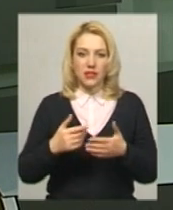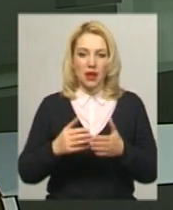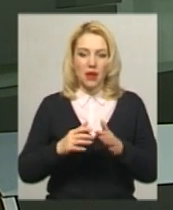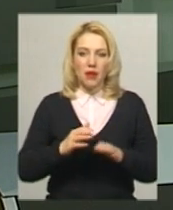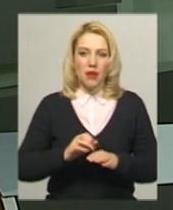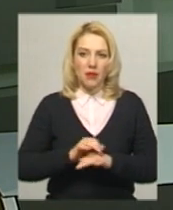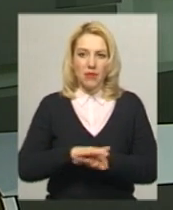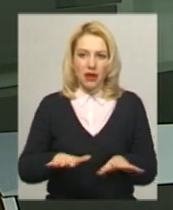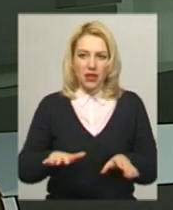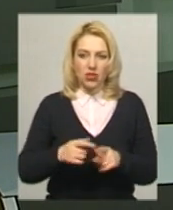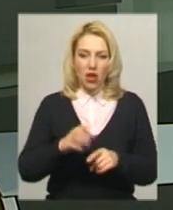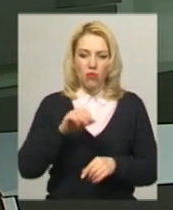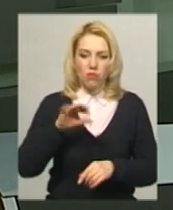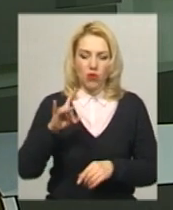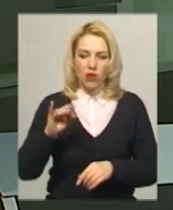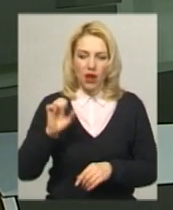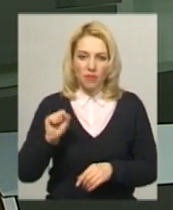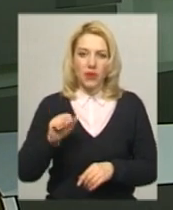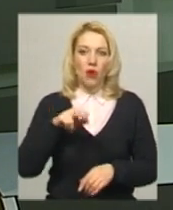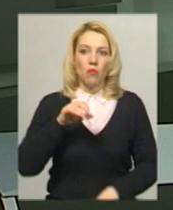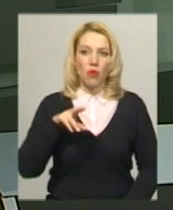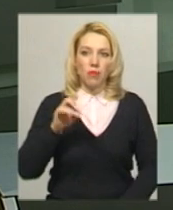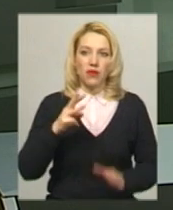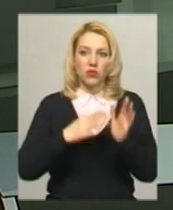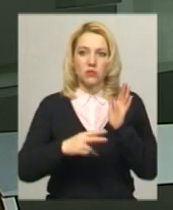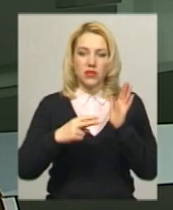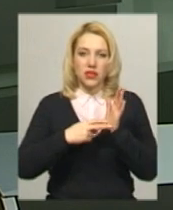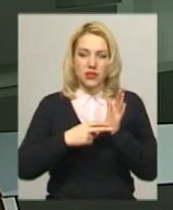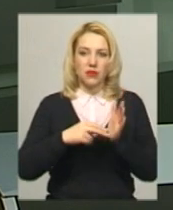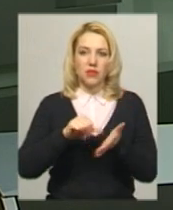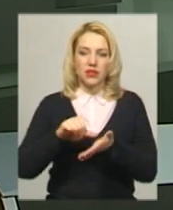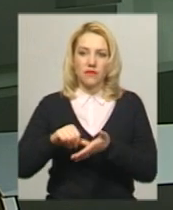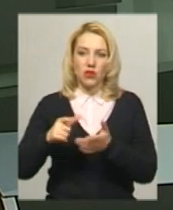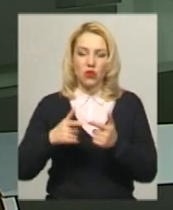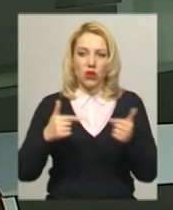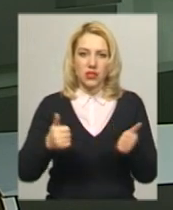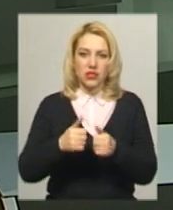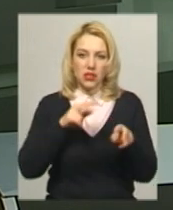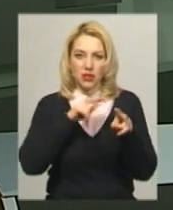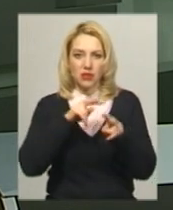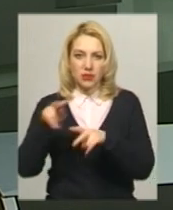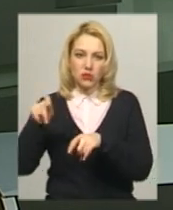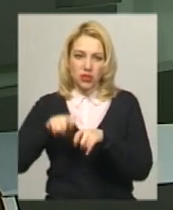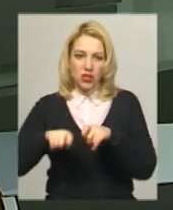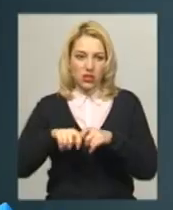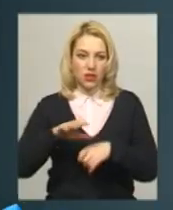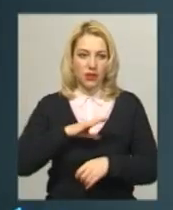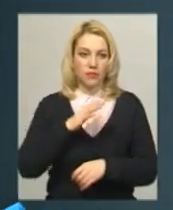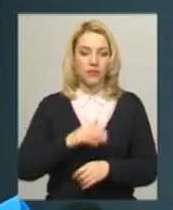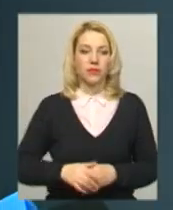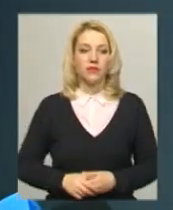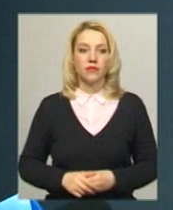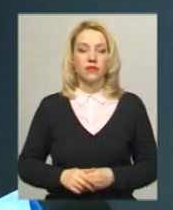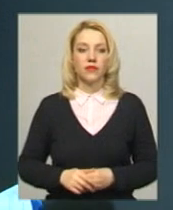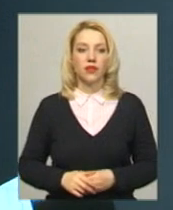Хмельничній Андрій Попик. За його словами, 87 представників від організації вели спостереження за виборами. Наші